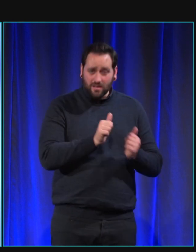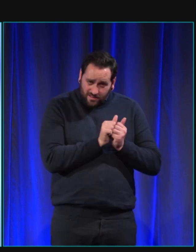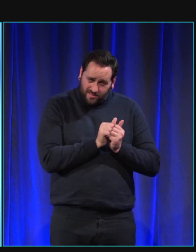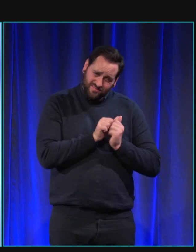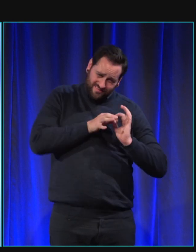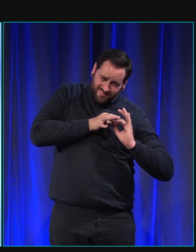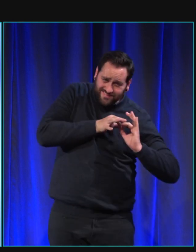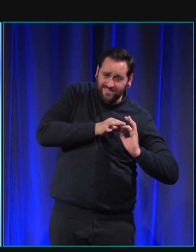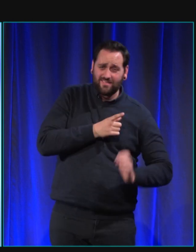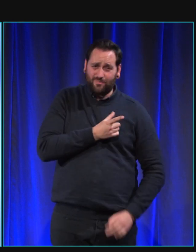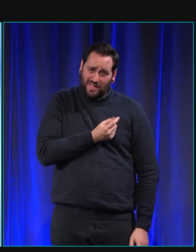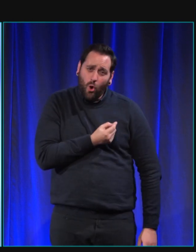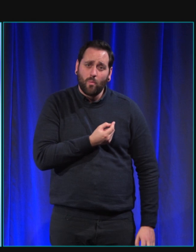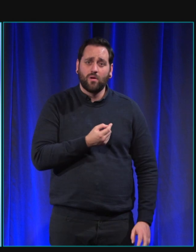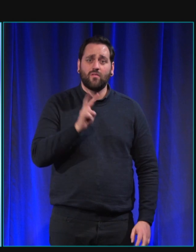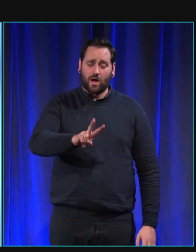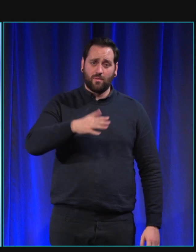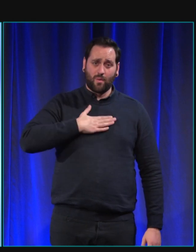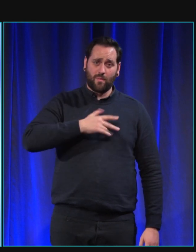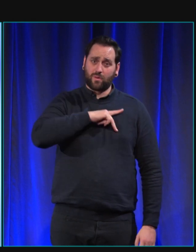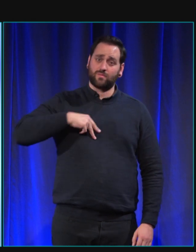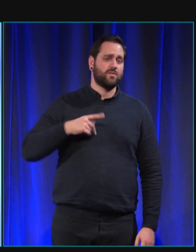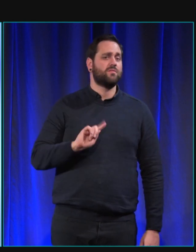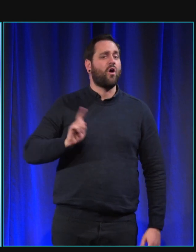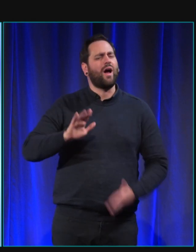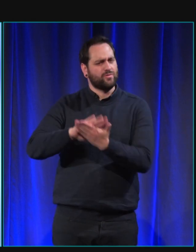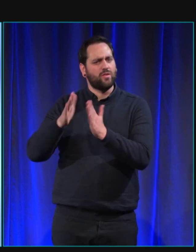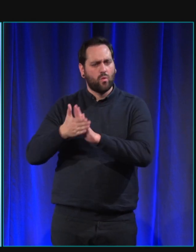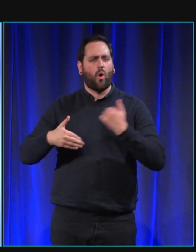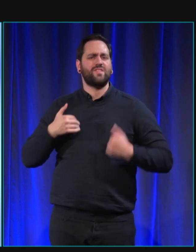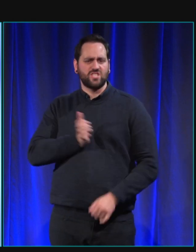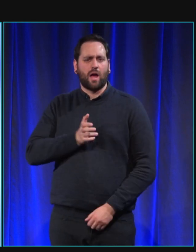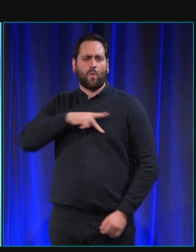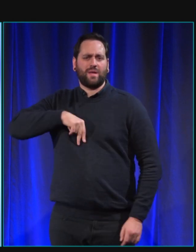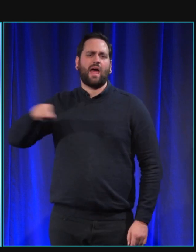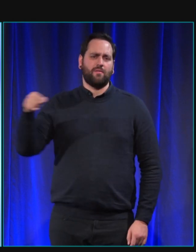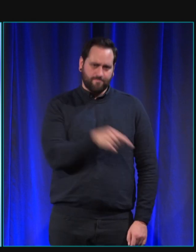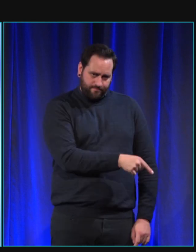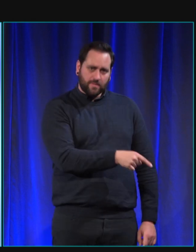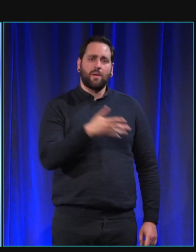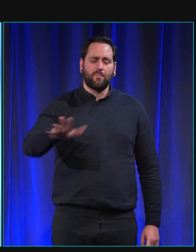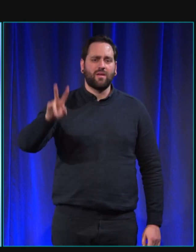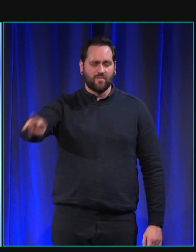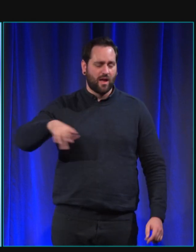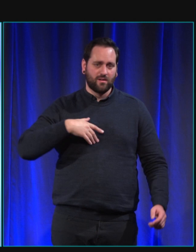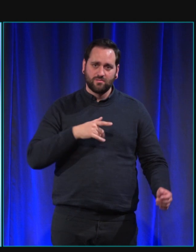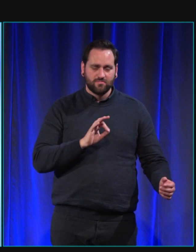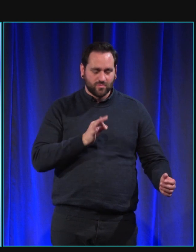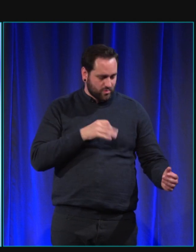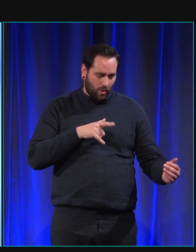binôme LOL ne m'appartient pas elle appartient à dit chien mais ça crée une relation complètement horizontale elle a besoin de moi et j'ai besoin d'elle